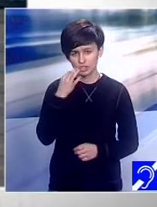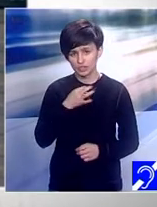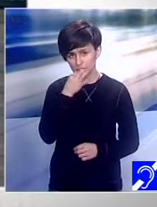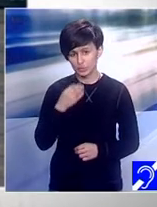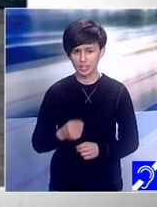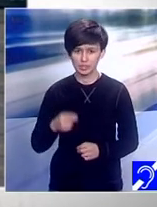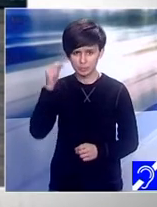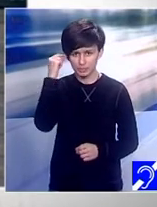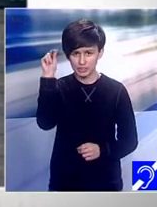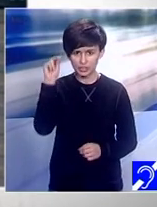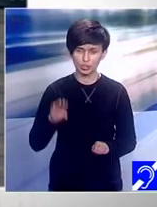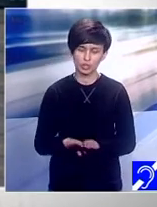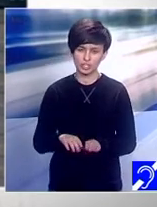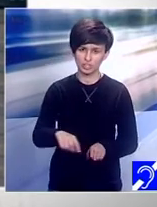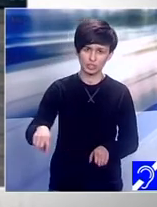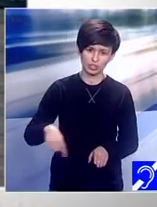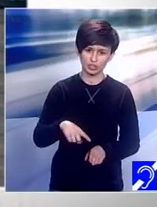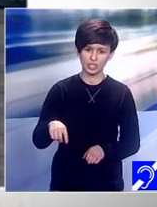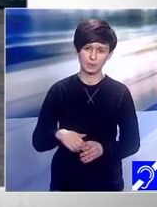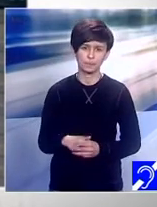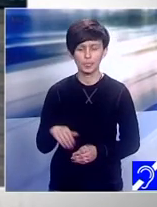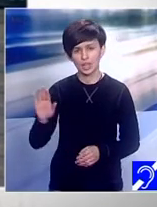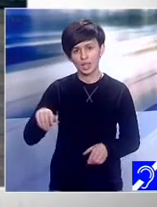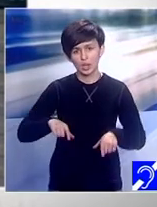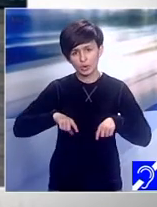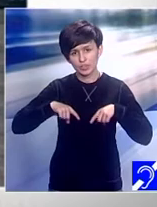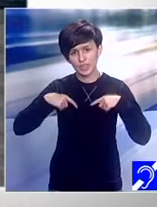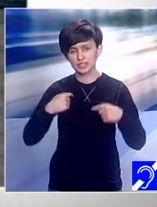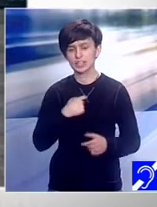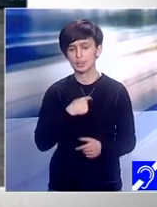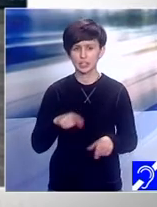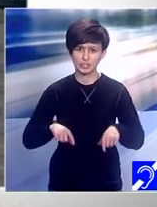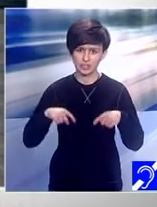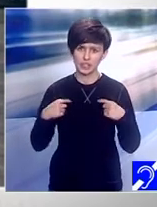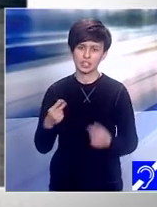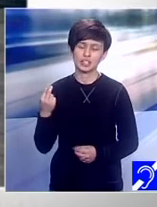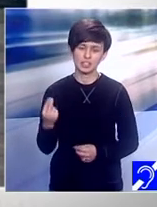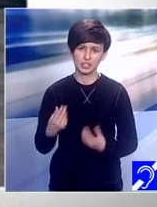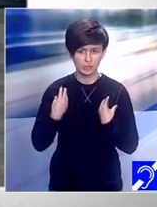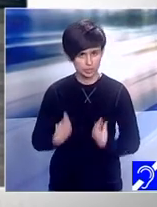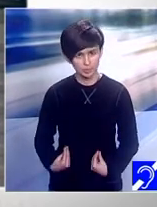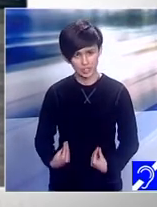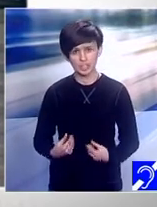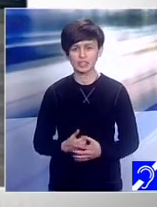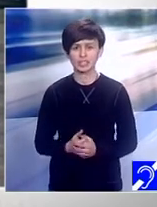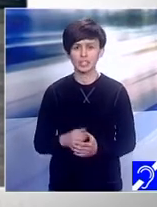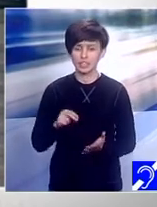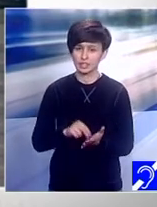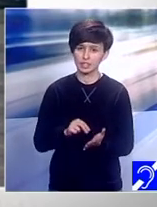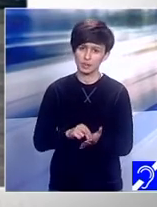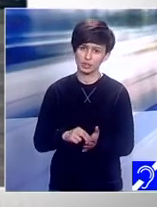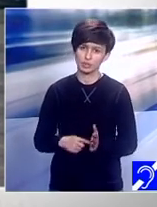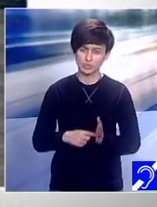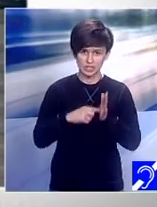viață a unor persoane cu nevoi speciale, dar o viață care poate fi trăită cu demnitate. Asta ne-am propus să vă arătăm în ediția de astăzi, ediție în care